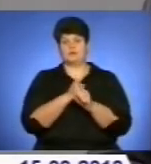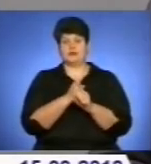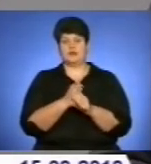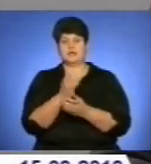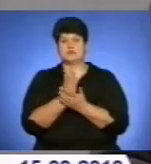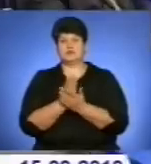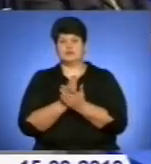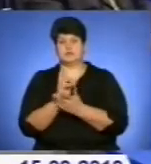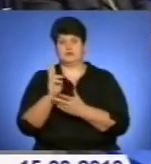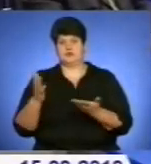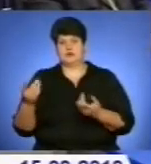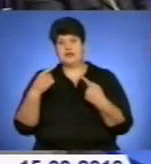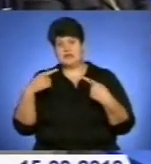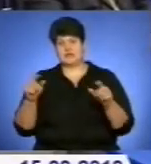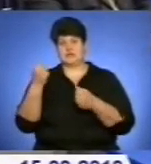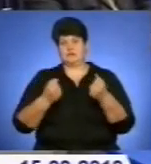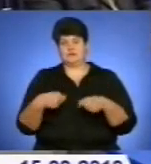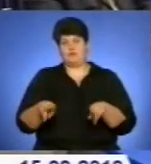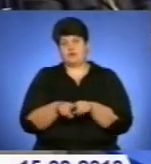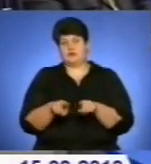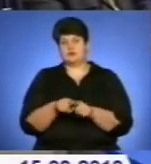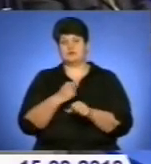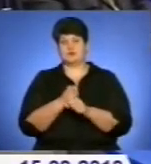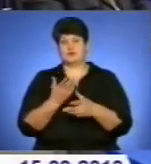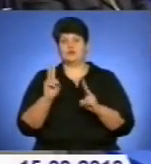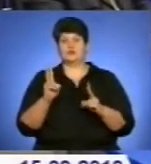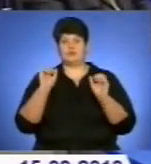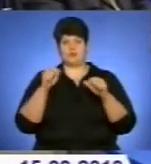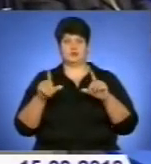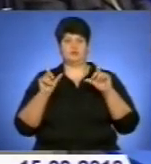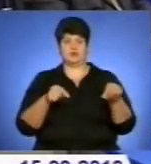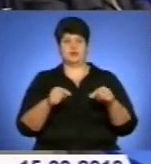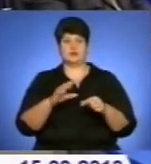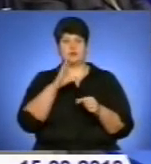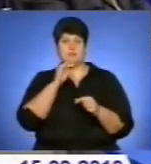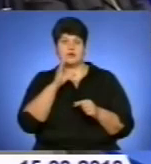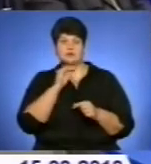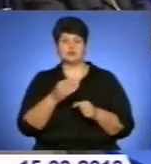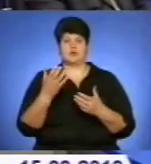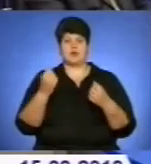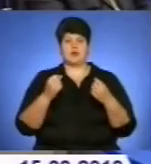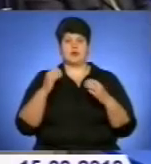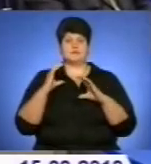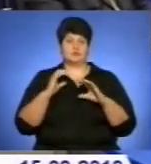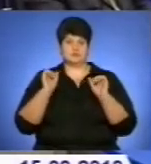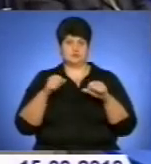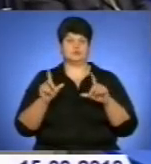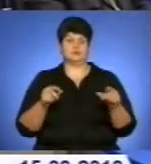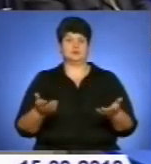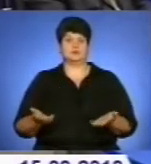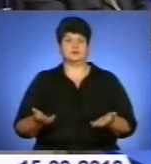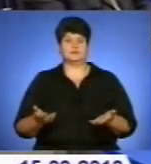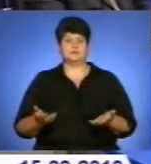Колеса лисі повністю, нема ланцюгів проти буксуючих. Відповідно, вони завдають і собі проблем, і